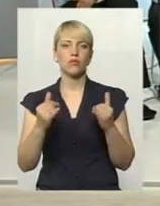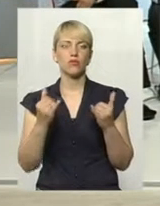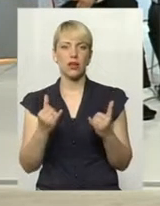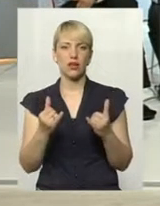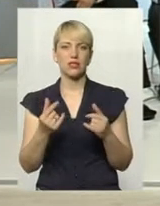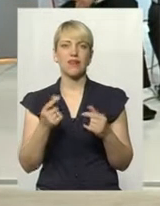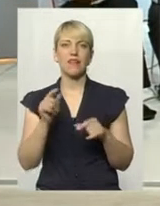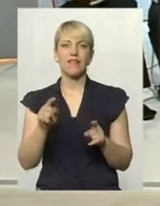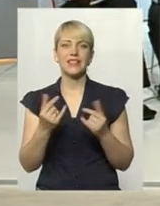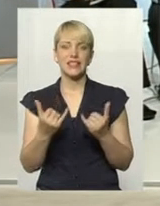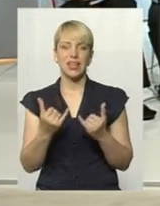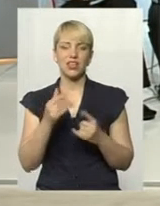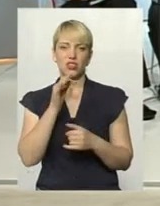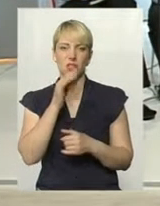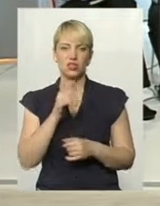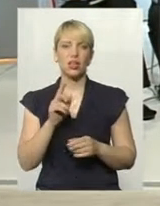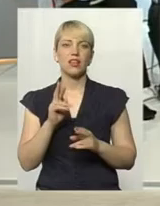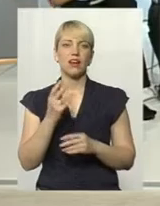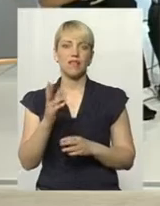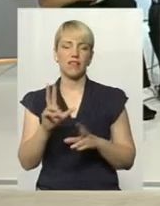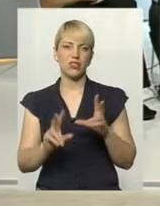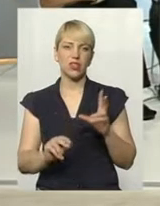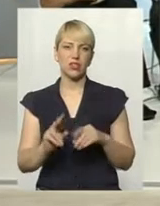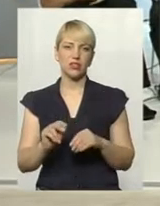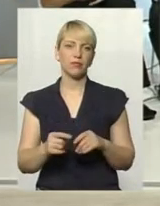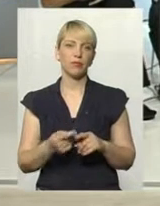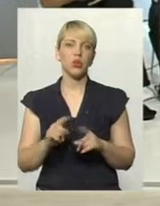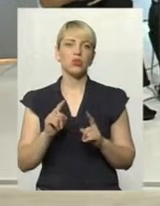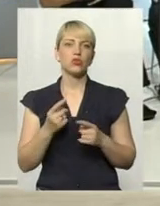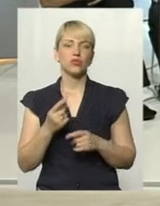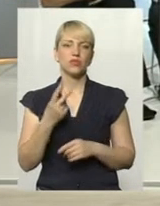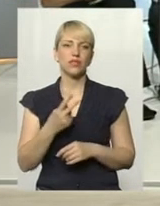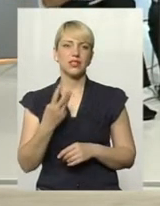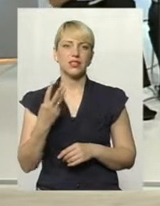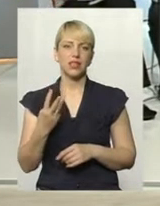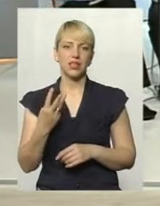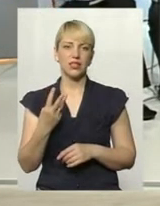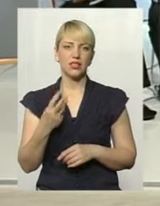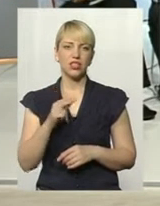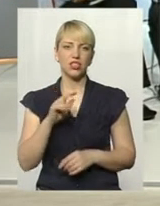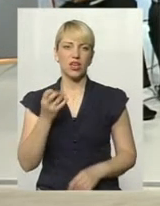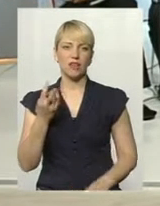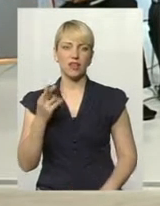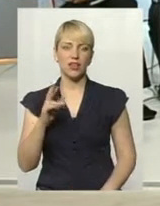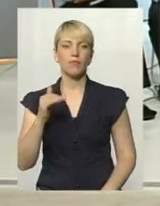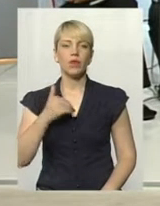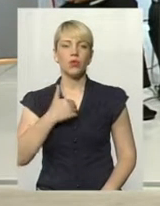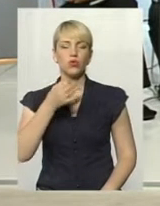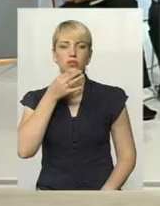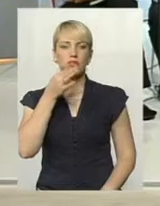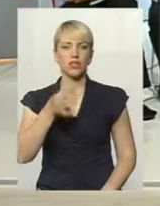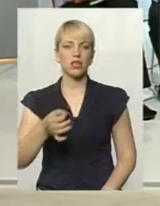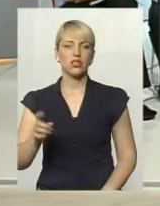Пан Віктор, як ви вважаєте? По-перше, чому 23 червня? Хочу сказати, що